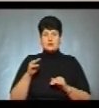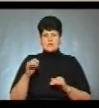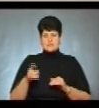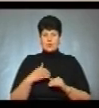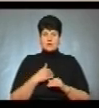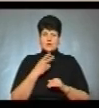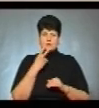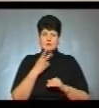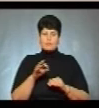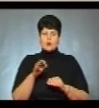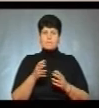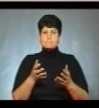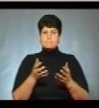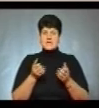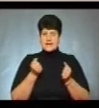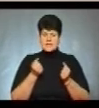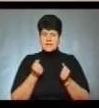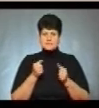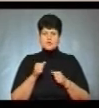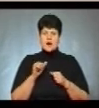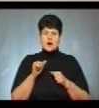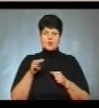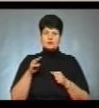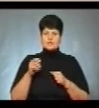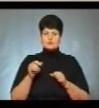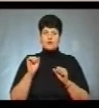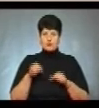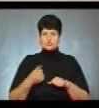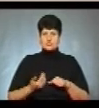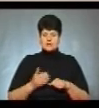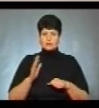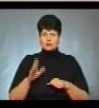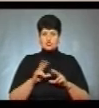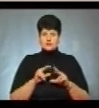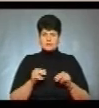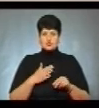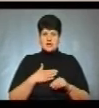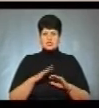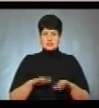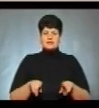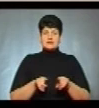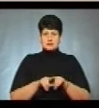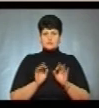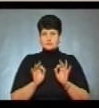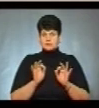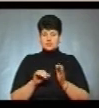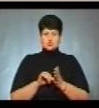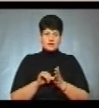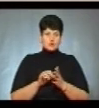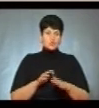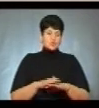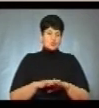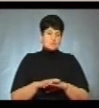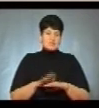показати про прийняття, про те, що з аутизмом можна жити і бути щасливими, про те, що наші дітки також повноцінні члени суспільства,